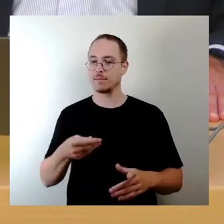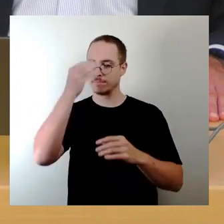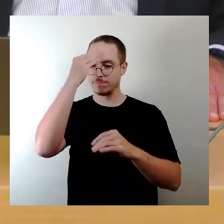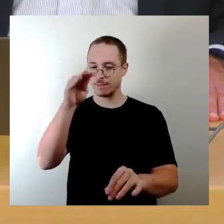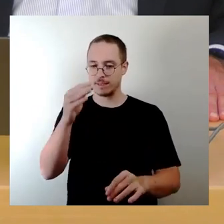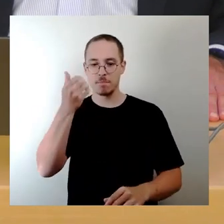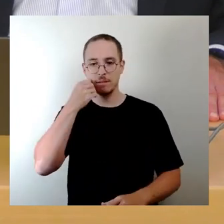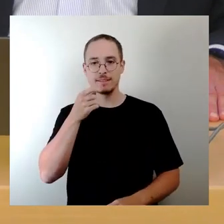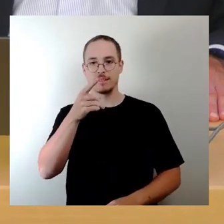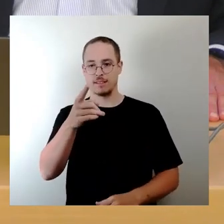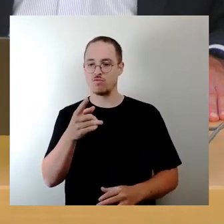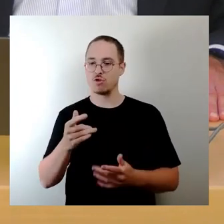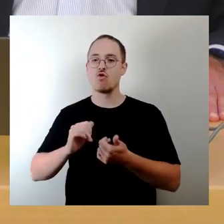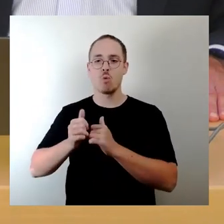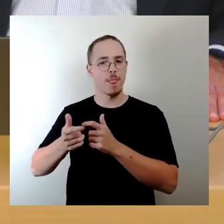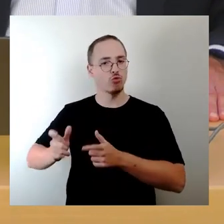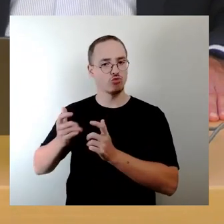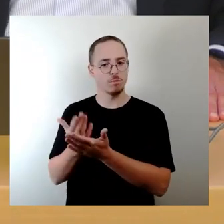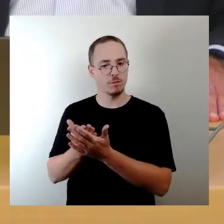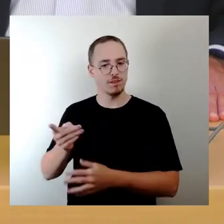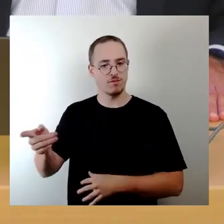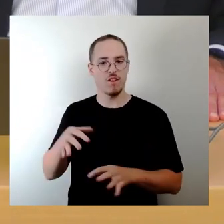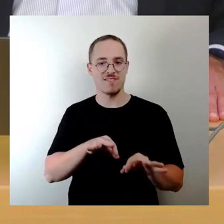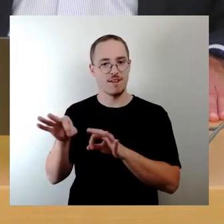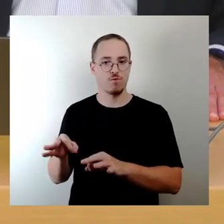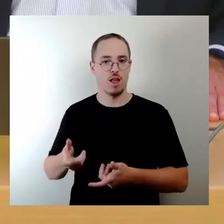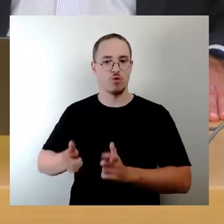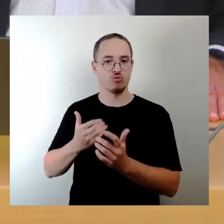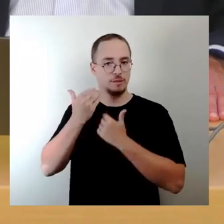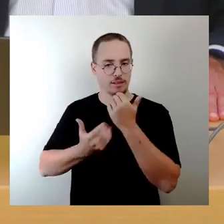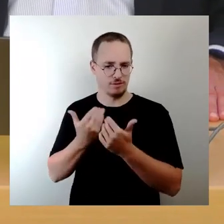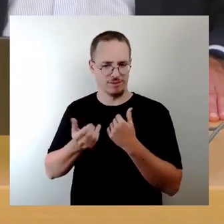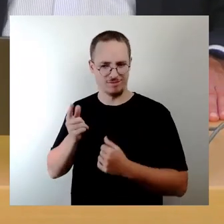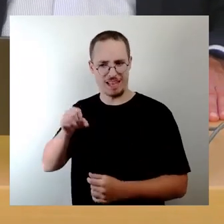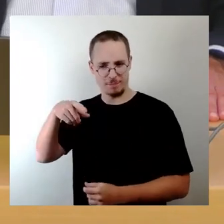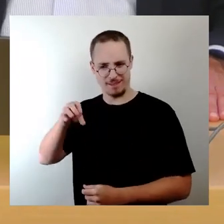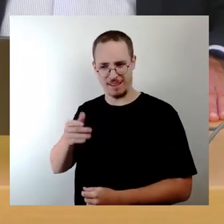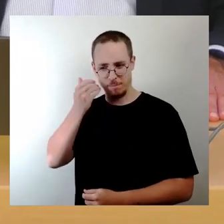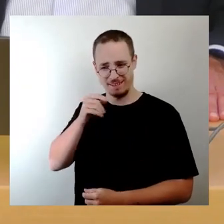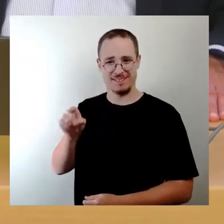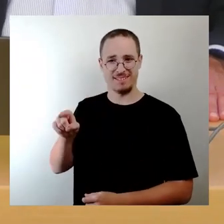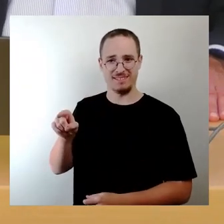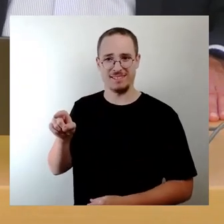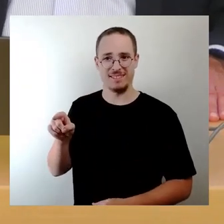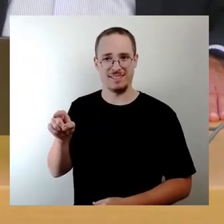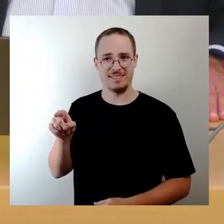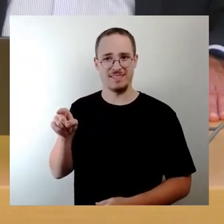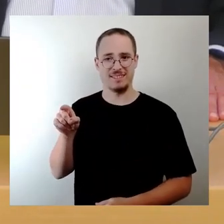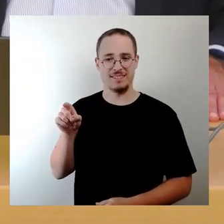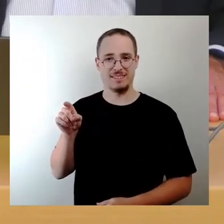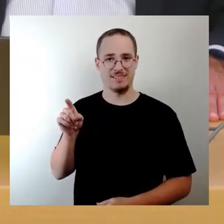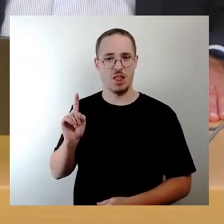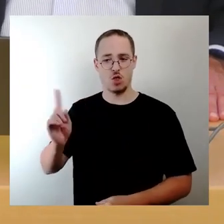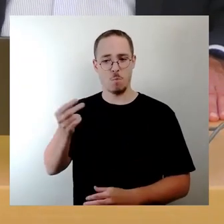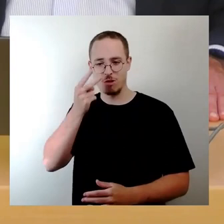Sportausschuss. Da wäre die Bitte nochmal zur SPD, weil wir ja gesagt hatten, hier, dort müssen wir das nochmal schauen, wie das im